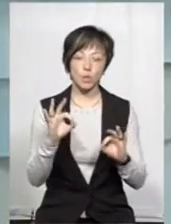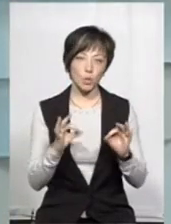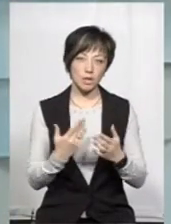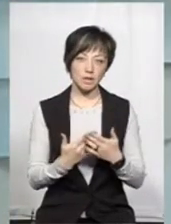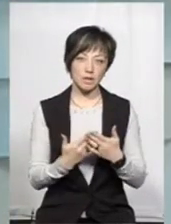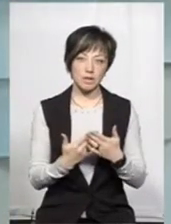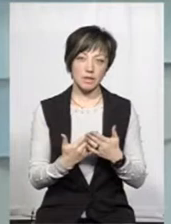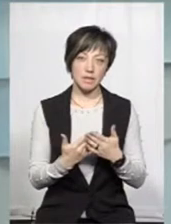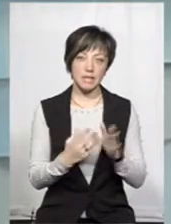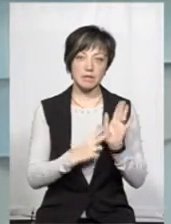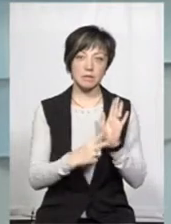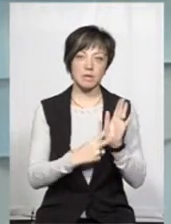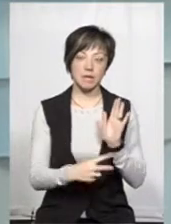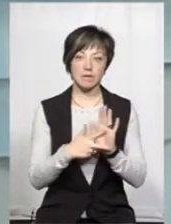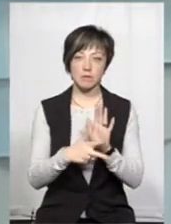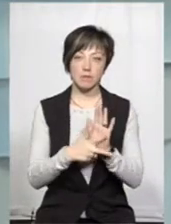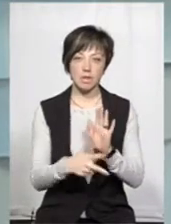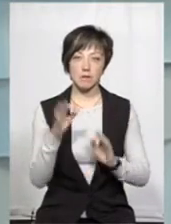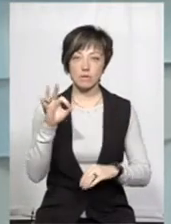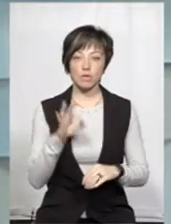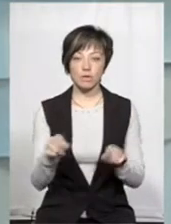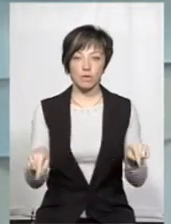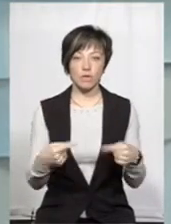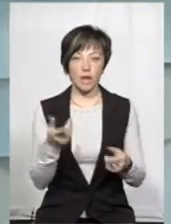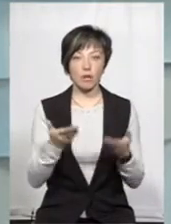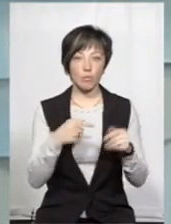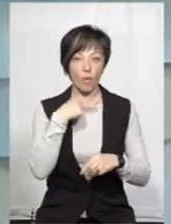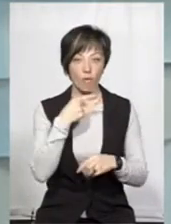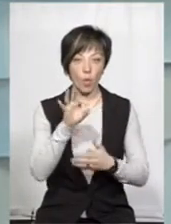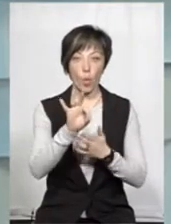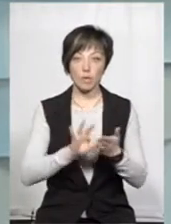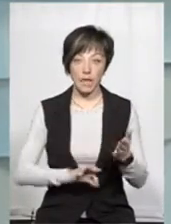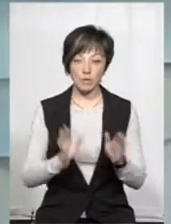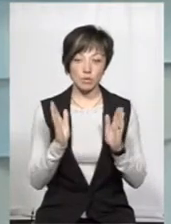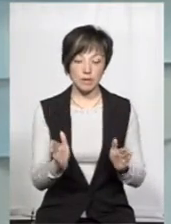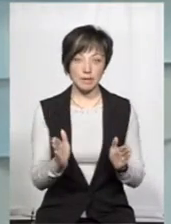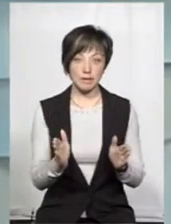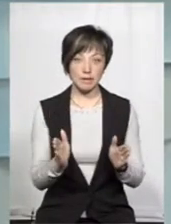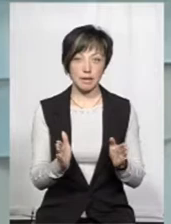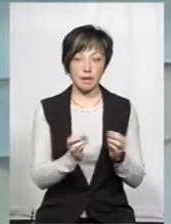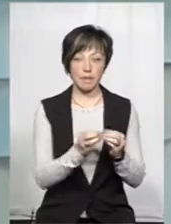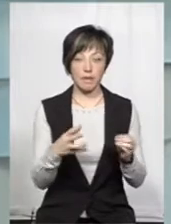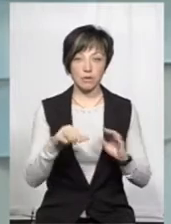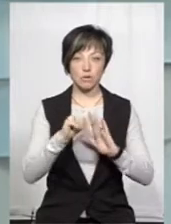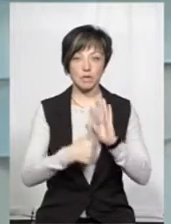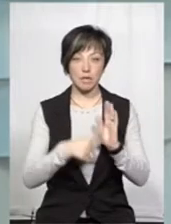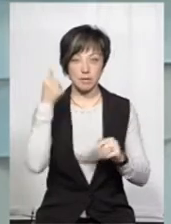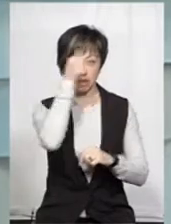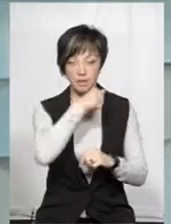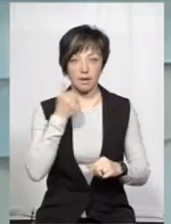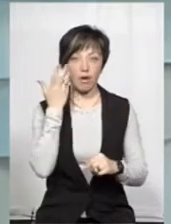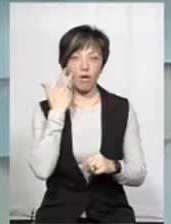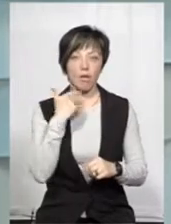вже й на 70-80 відновився, тому що, якщо ми говоримо одразу тільки от 15-16 рік,